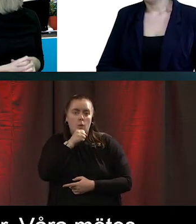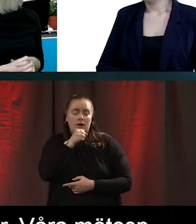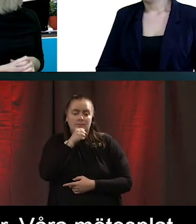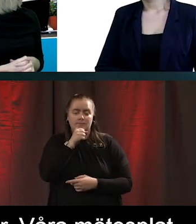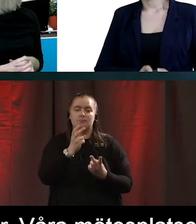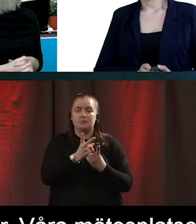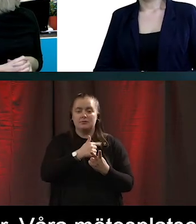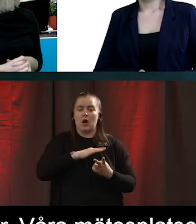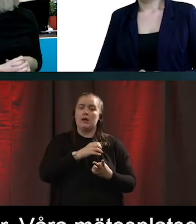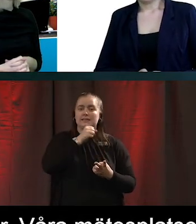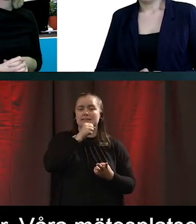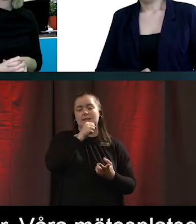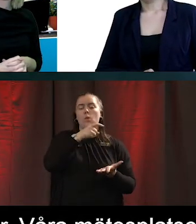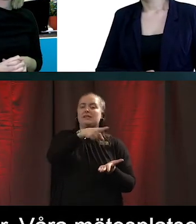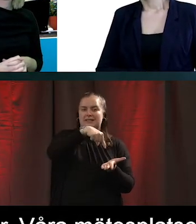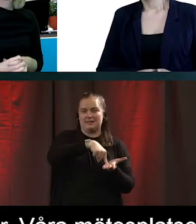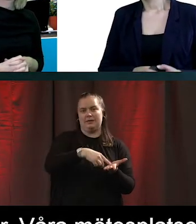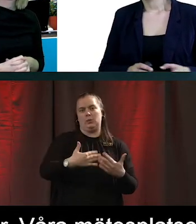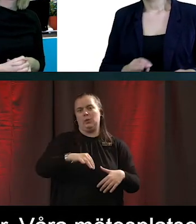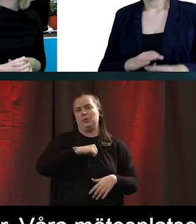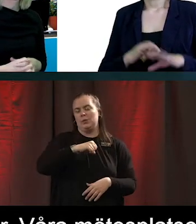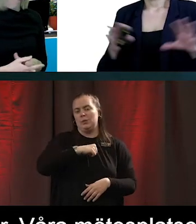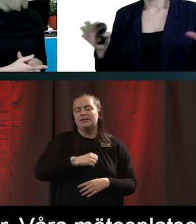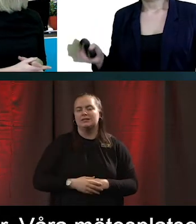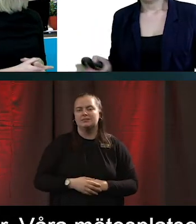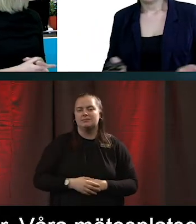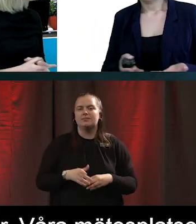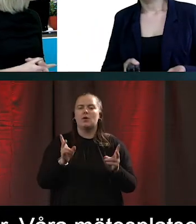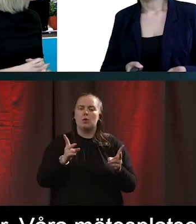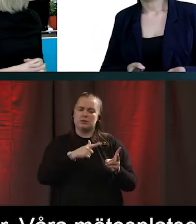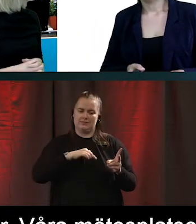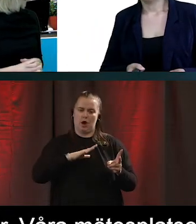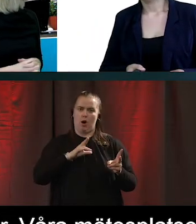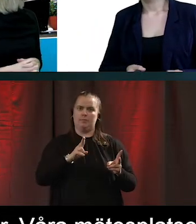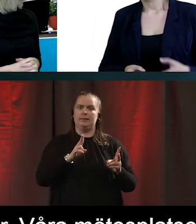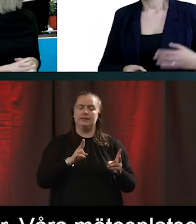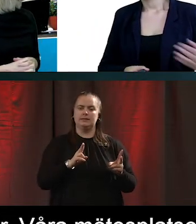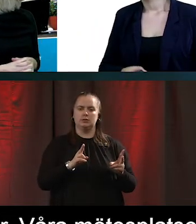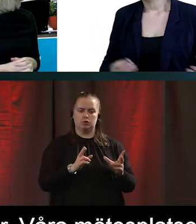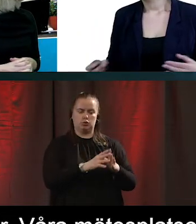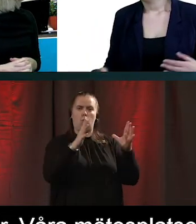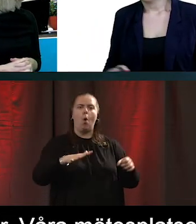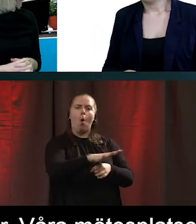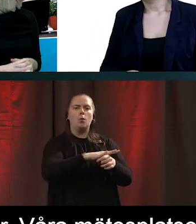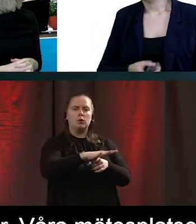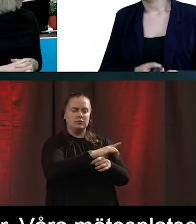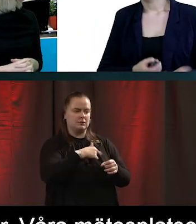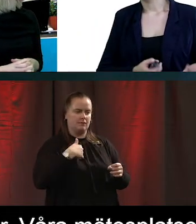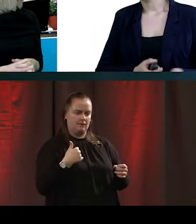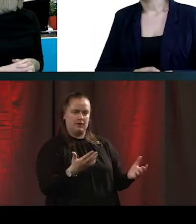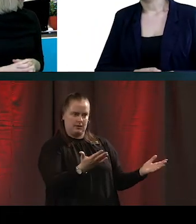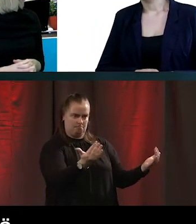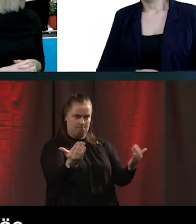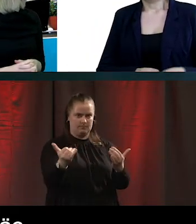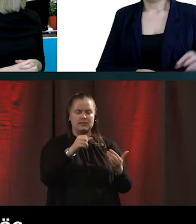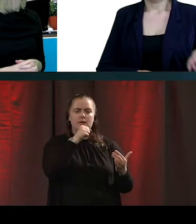-center. Vilket är väldigt roligt. Vi har ju också en mycket större täckning över hela kommunen. Det är lättare för seniorerna att ta sig till